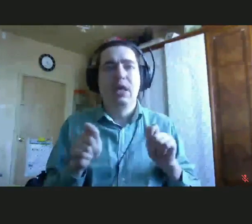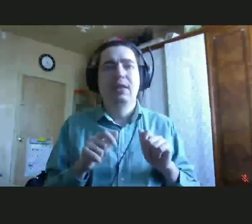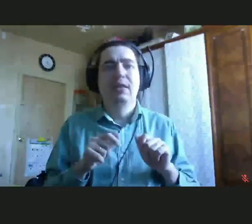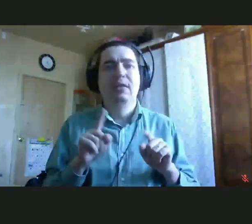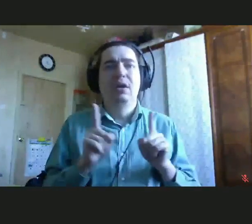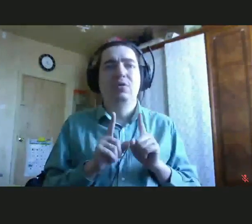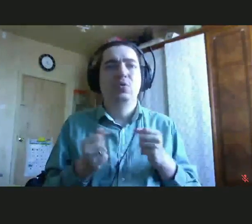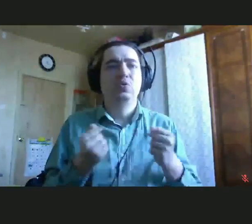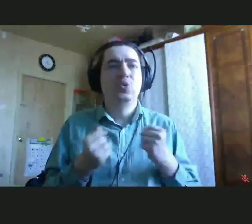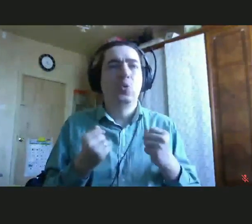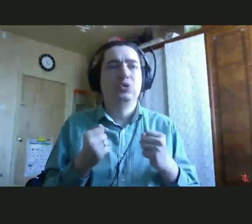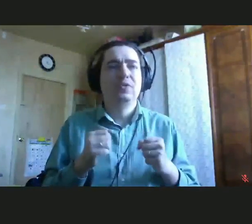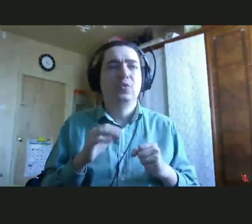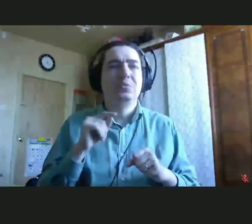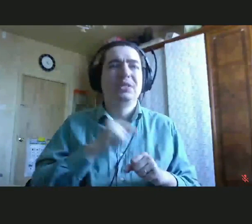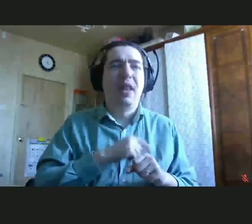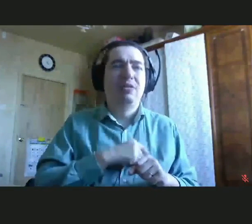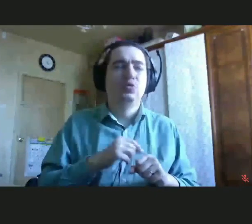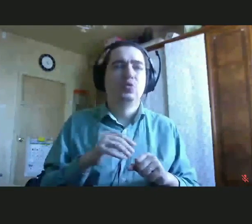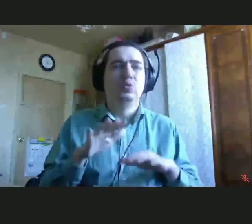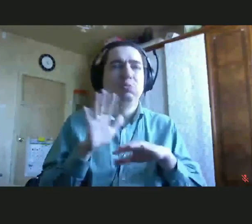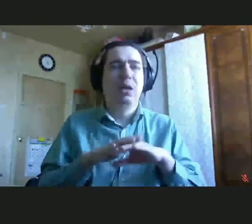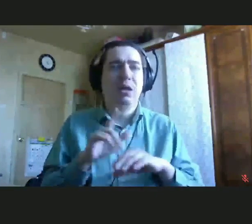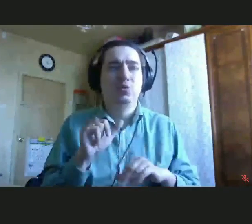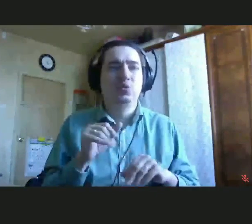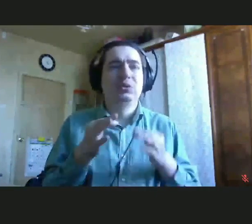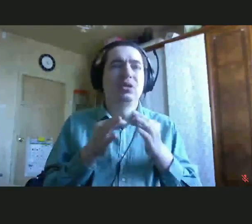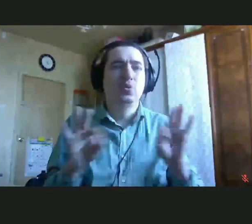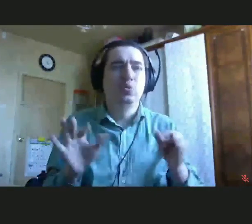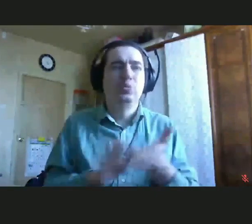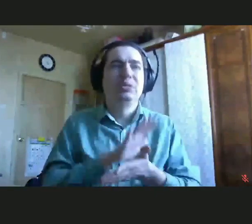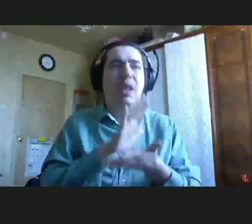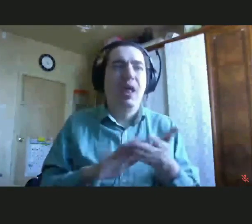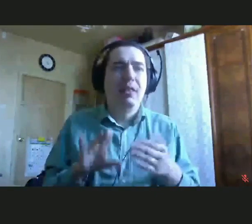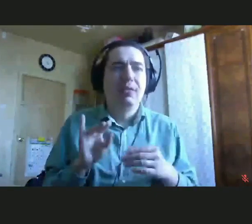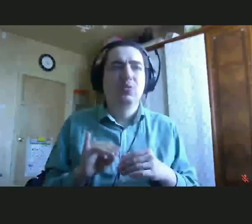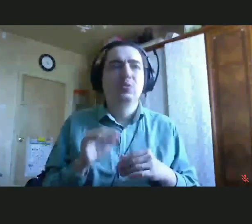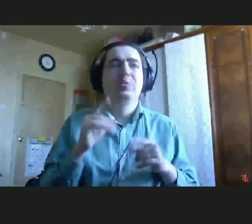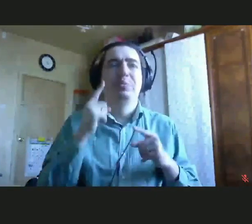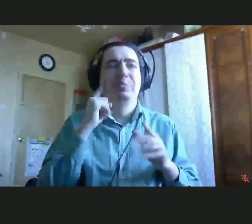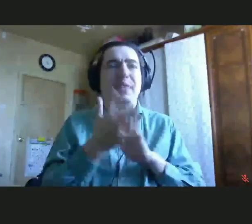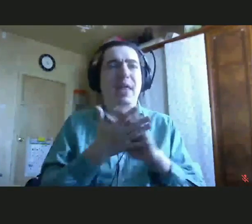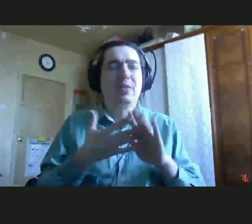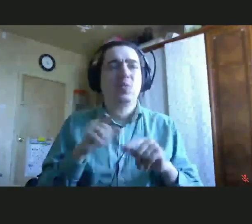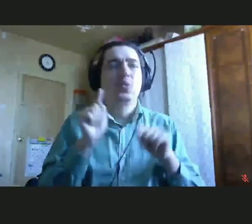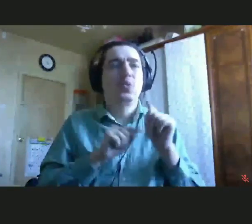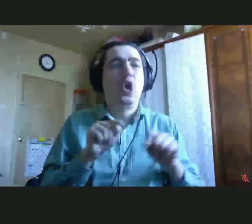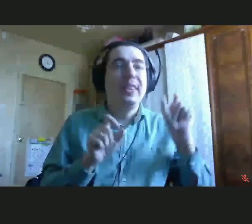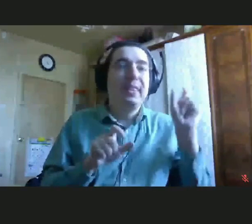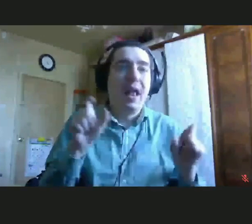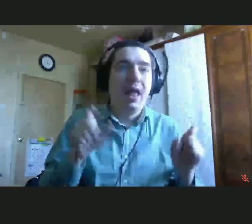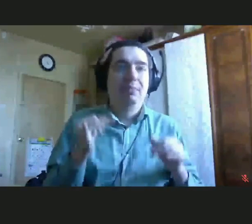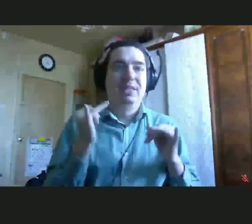устойчивую методическую базу, доступную, бесплатную, понятную родителям, где специалисты простым языком